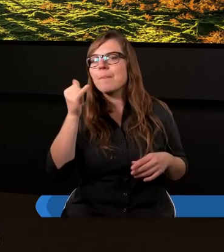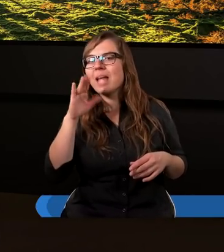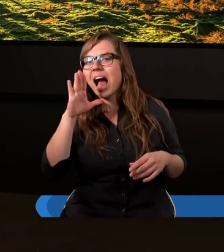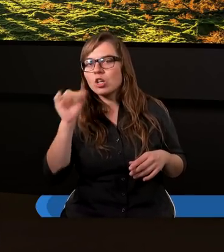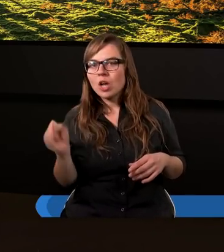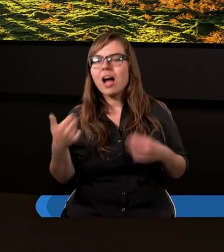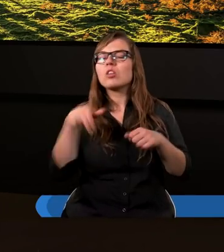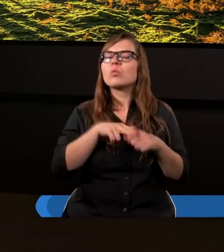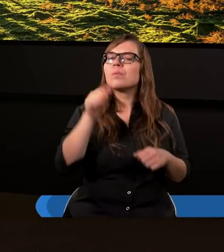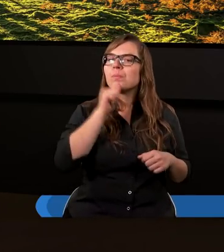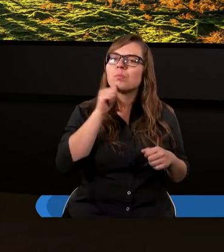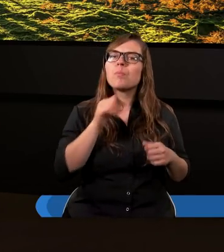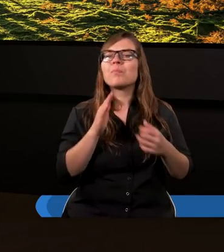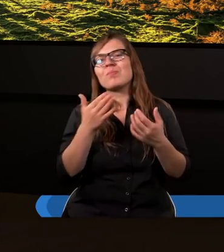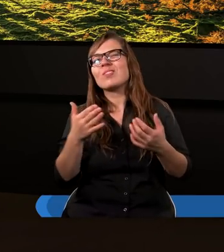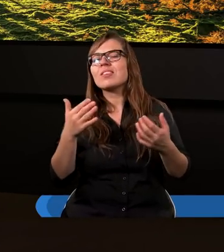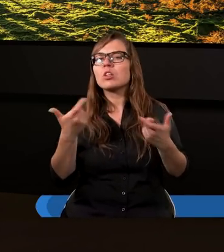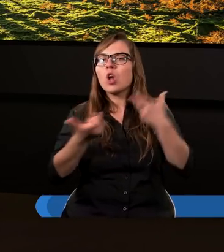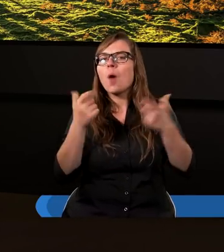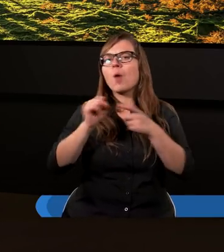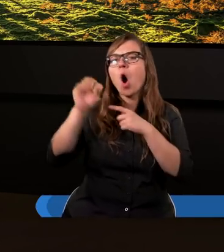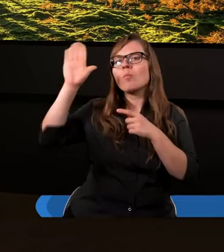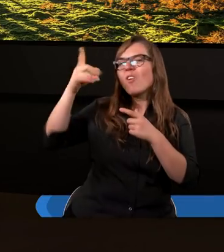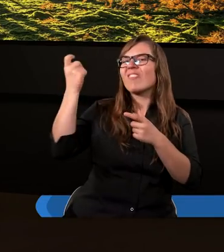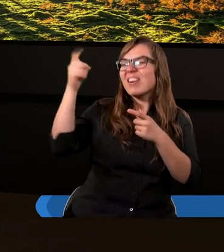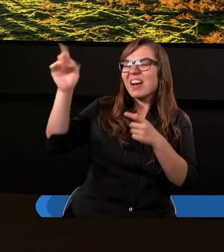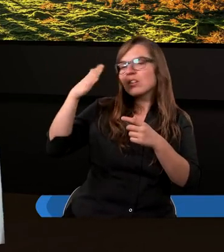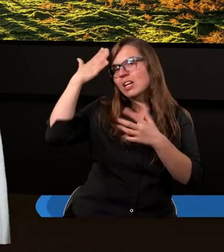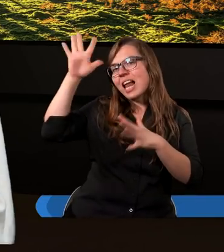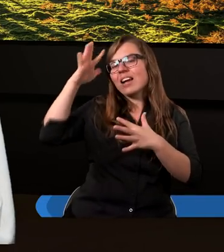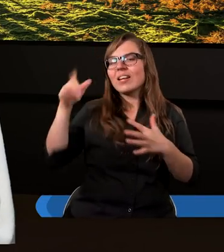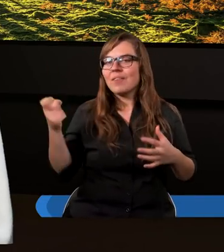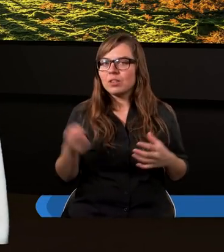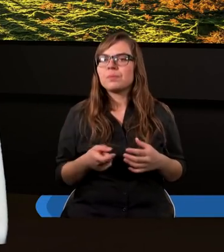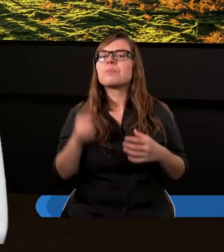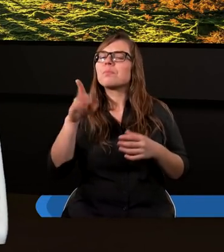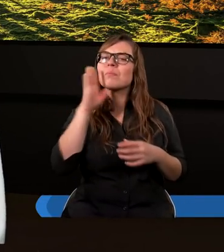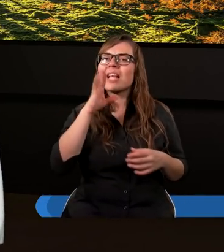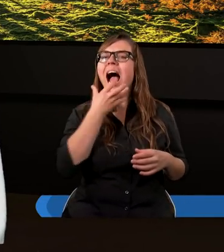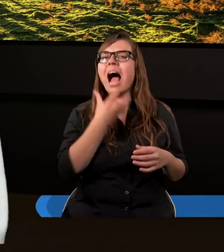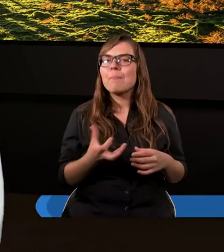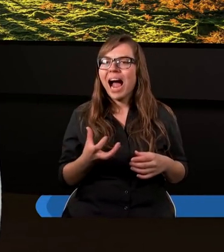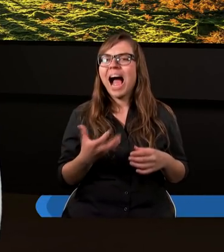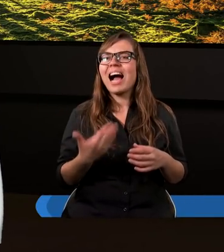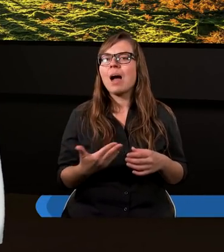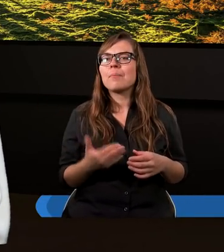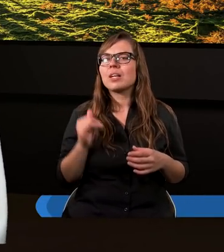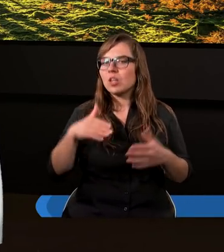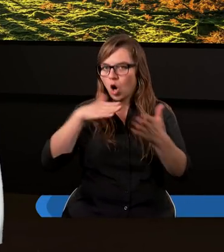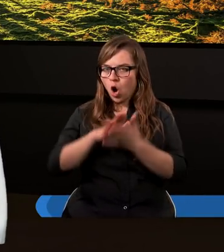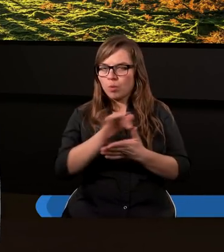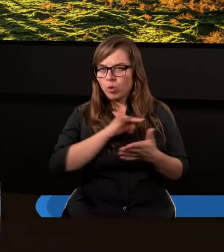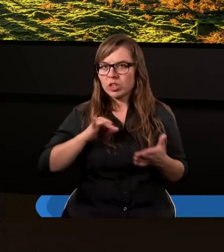próbowali się wymówić od Bożego wezwania. A Abraham, podobnie jak rozpoczyna się